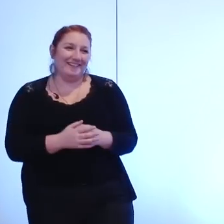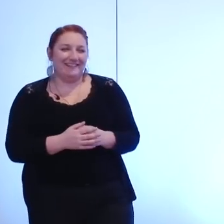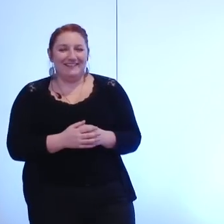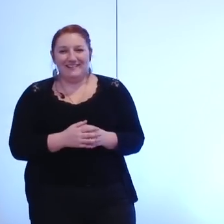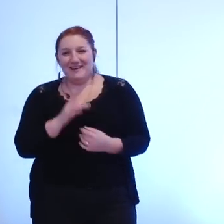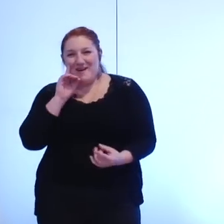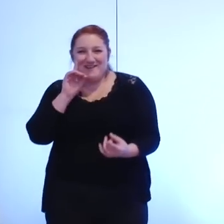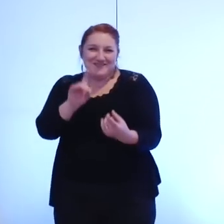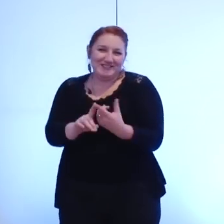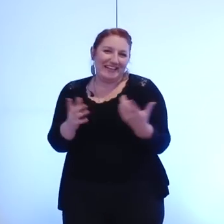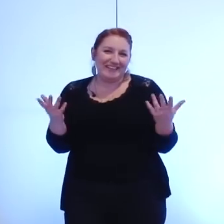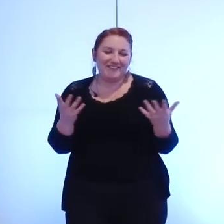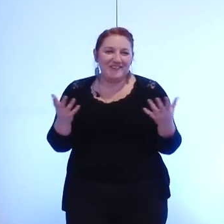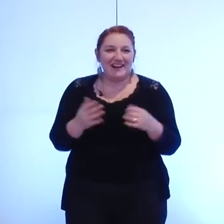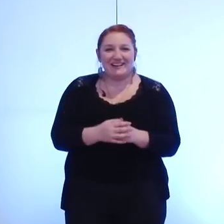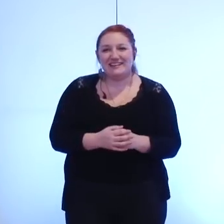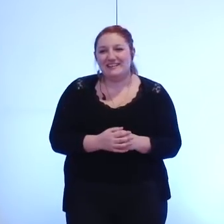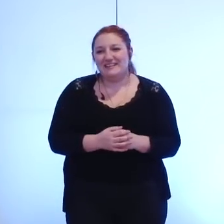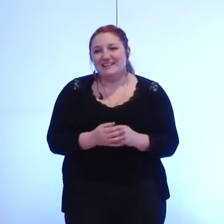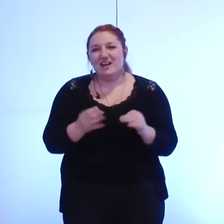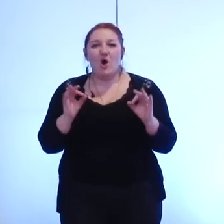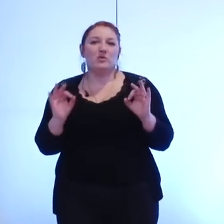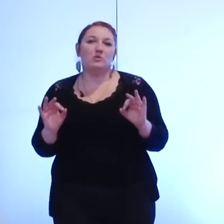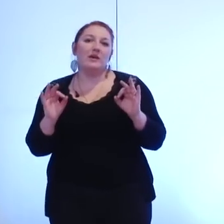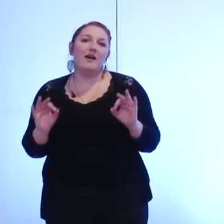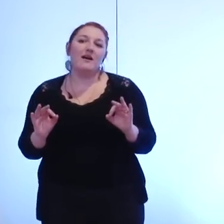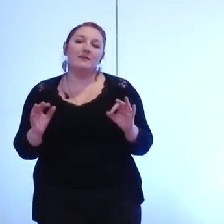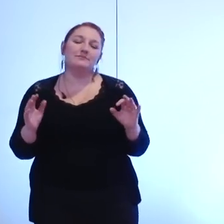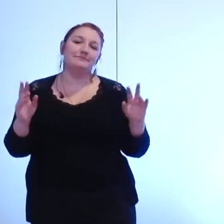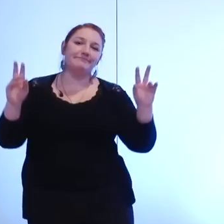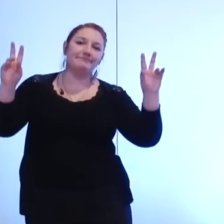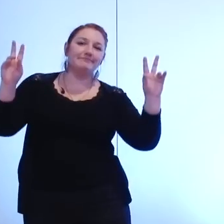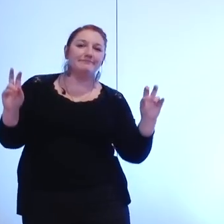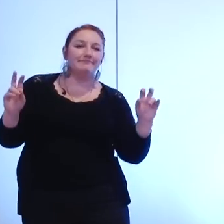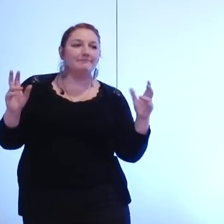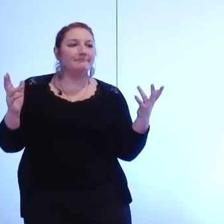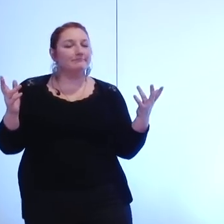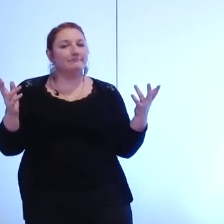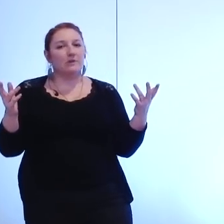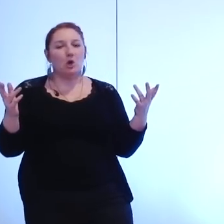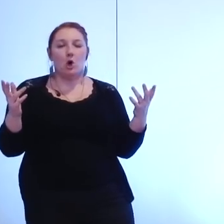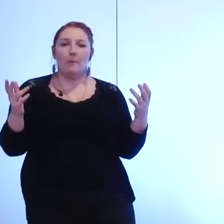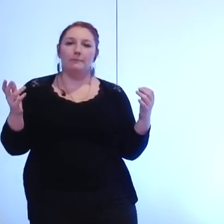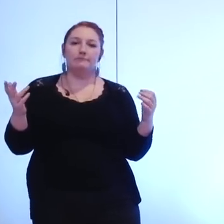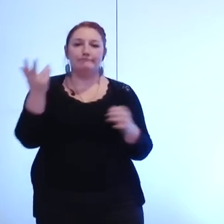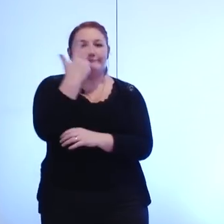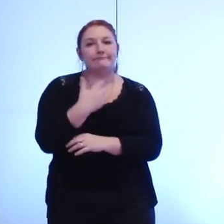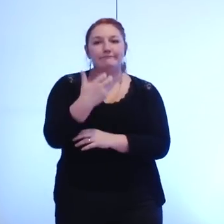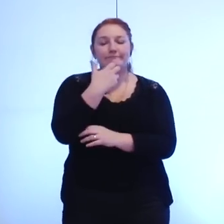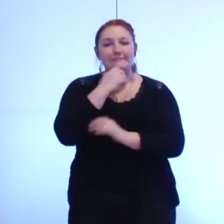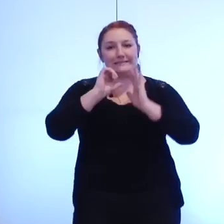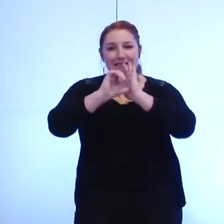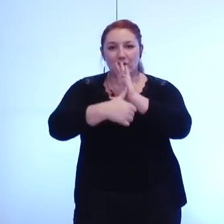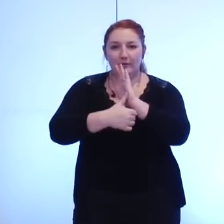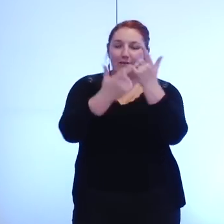permettre en tout cas d'avoir je dirais cette diversité qui se retrouve dans cette construction